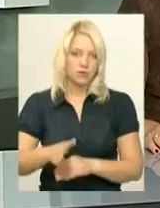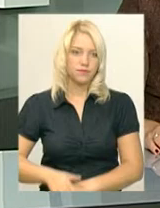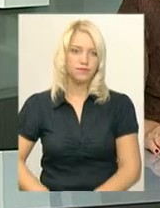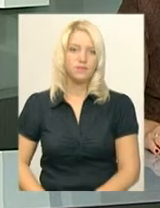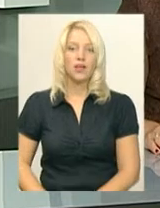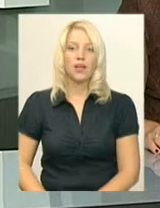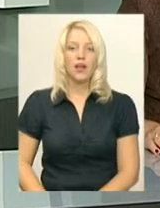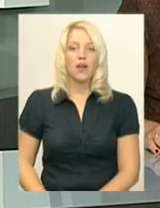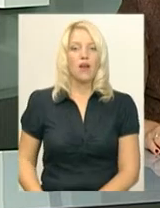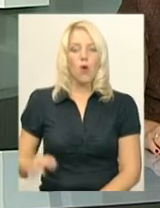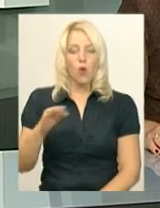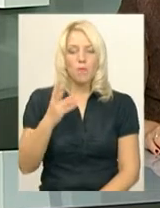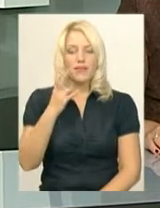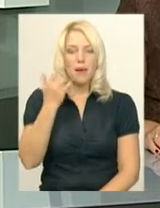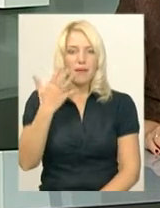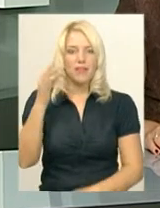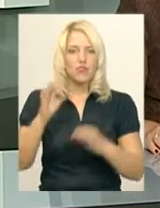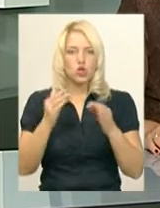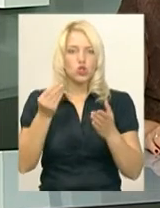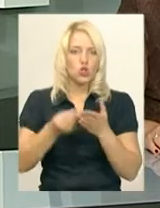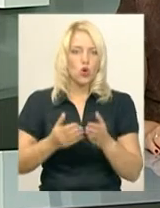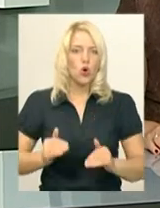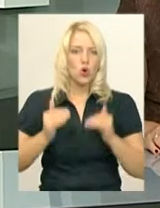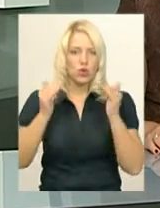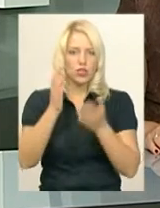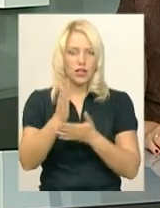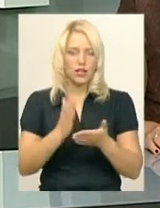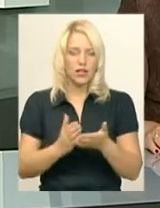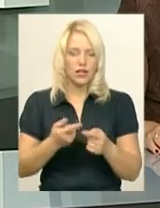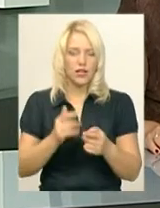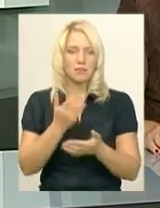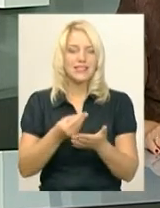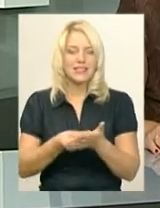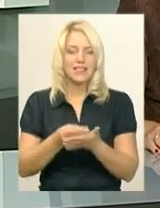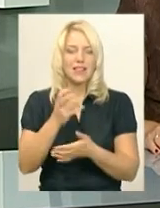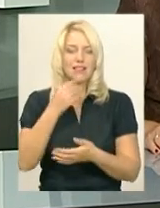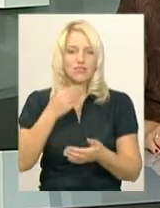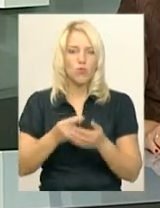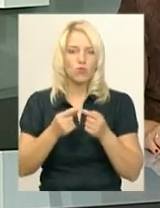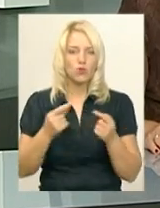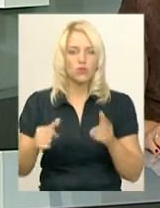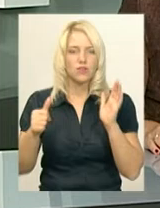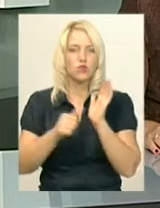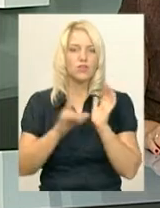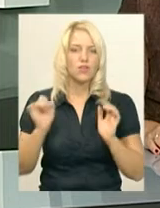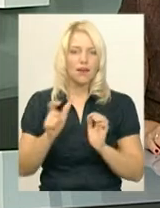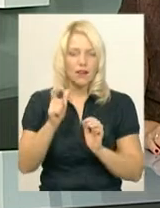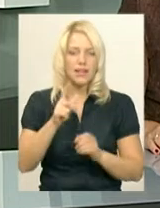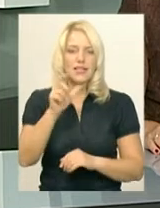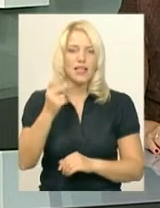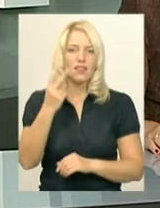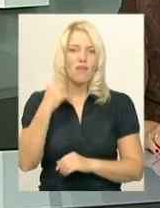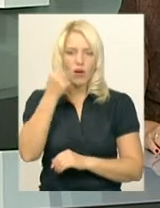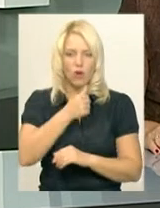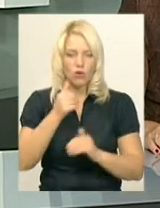В області на 5% здорожчає хліб. Відпускні ціни на свою продукцію в шосте за останніх два роки готується підняти один із